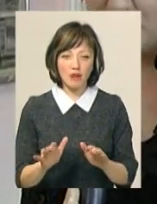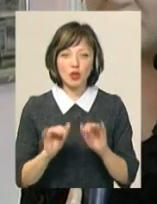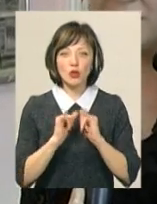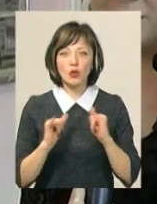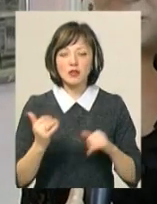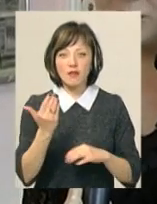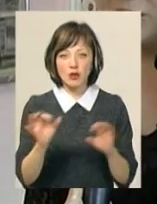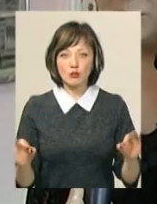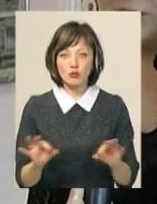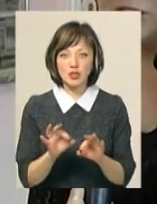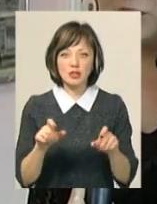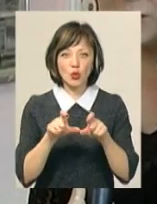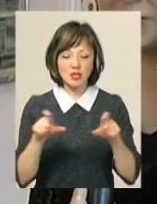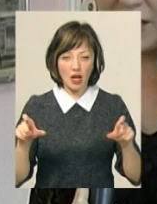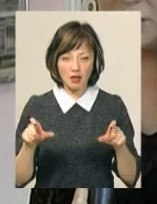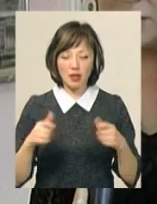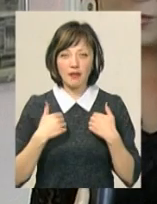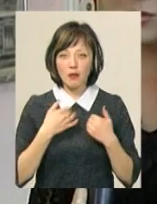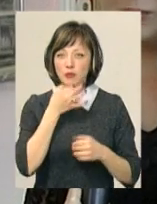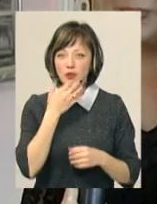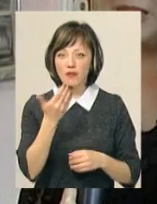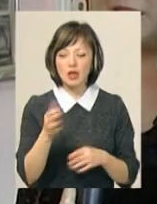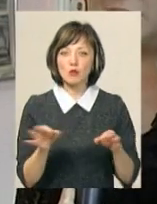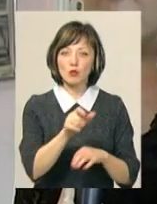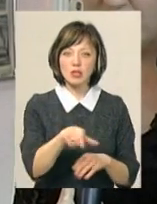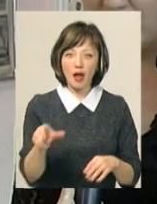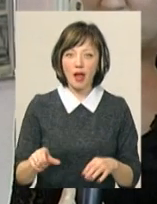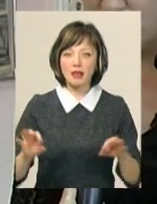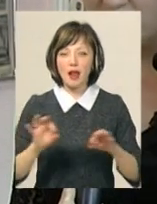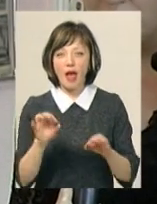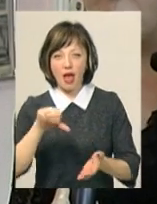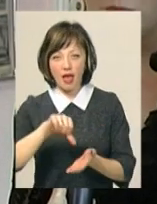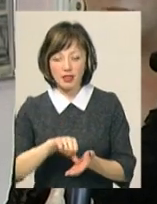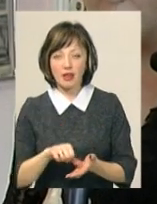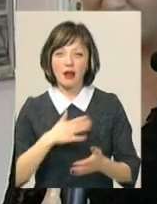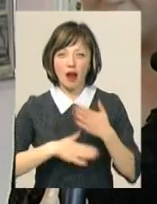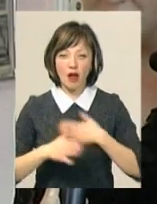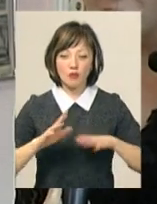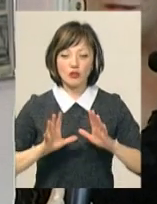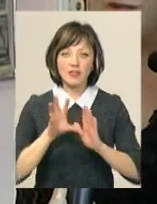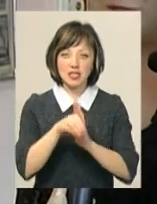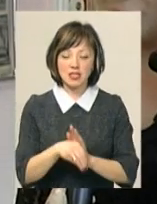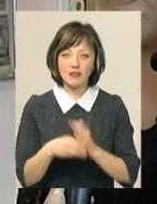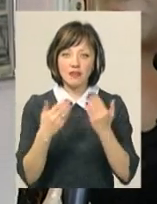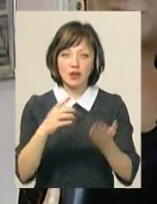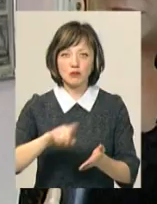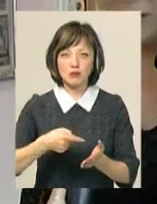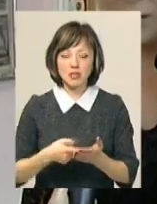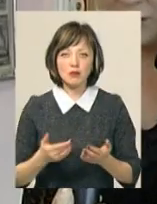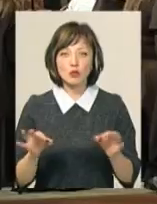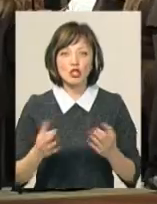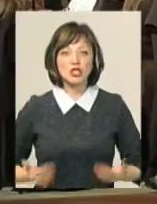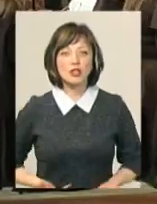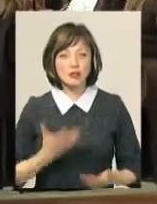розвитку вашого музичного закладу. Нам сподобалися ваші музиканти, диригент, раді, що можемо внести у музичне риття вашого міста щось